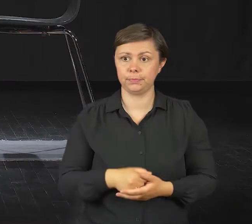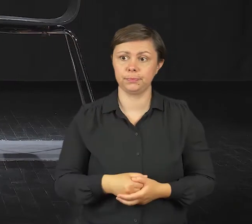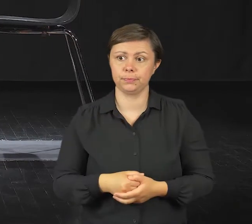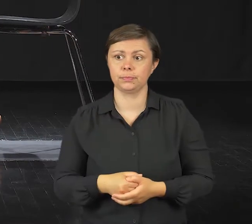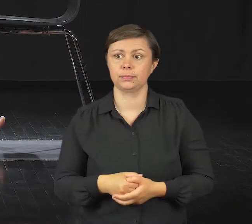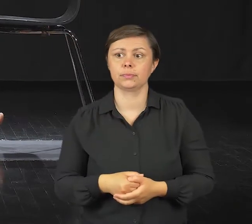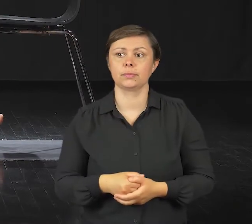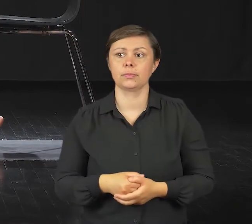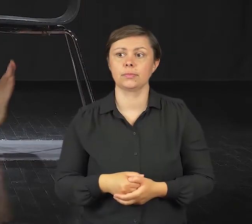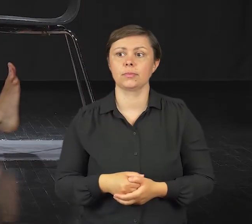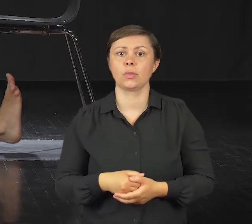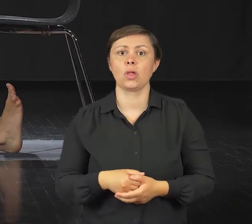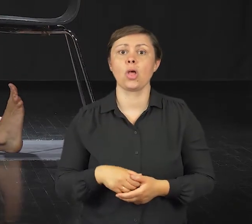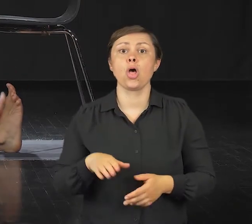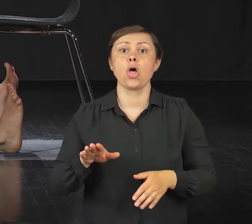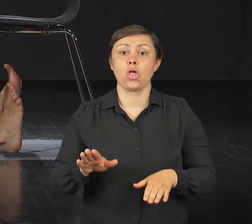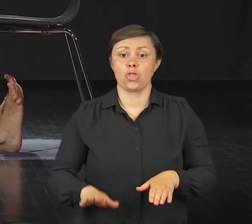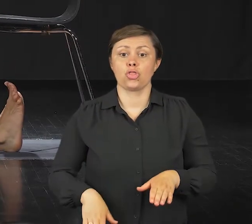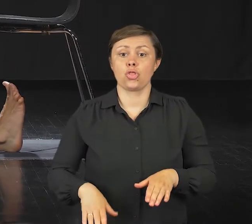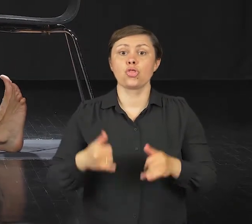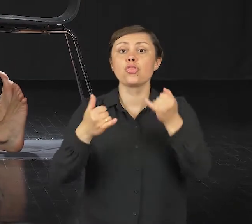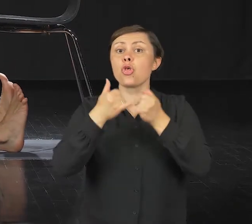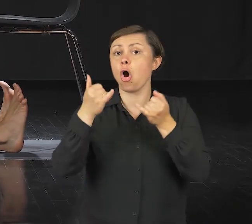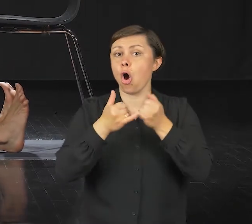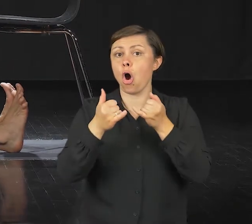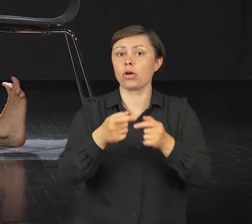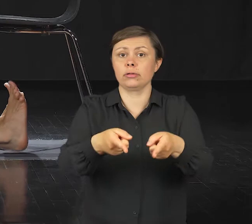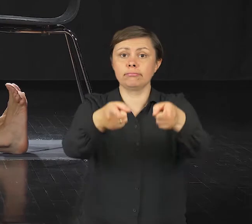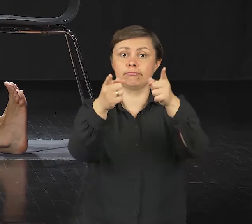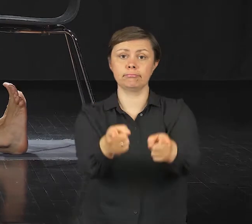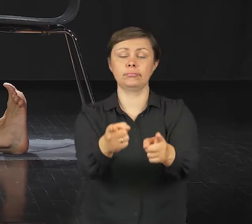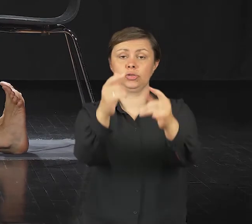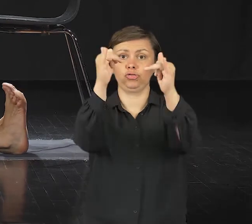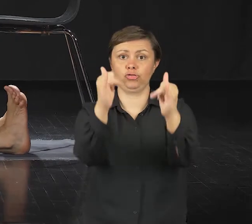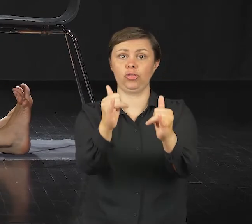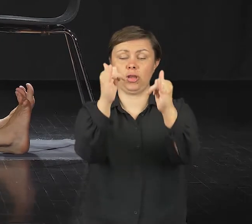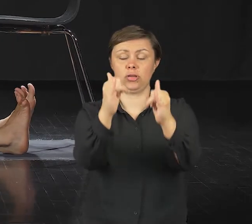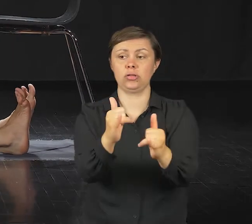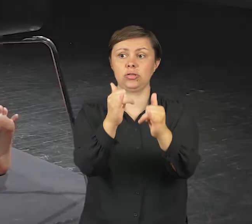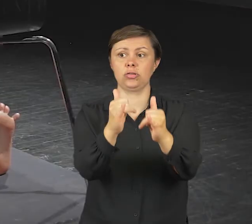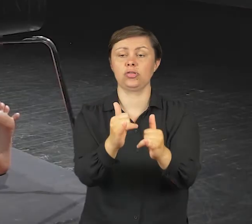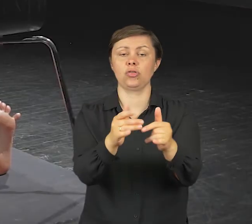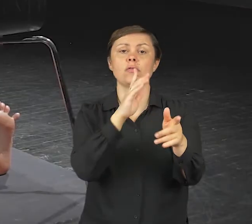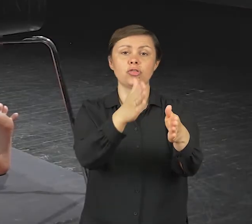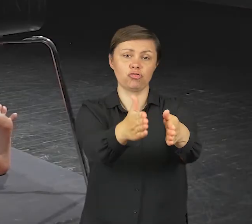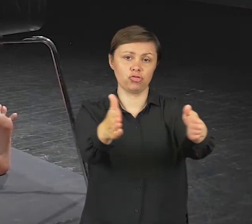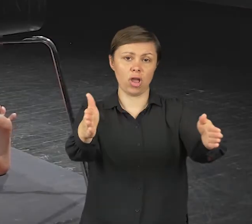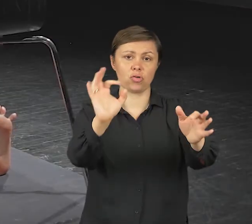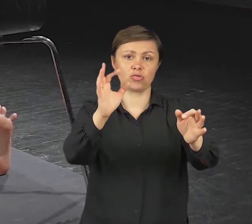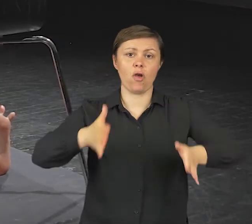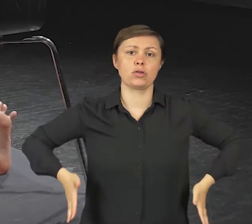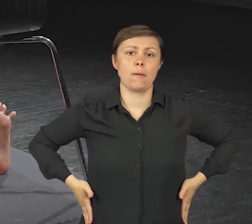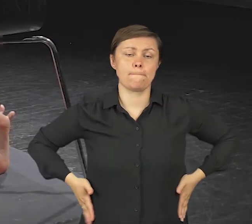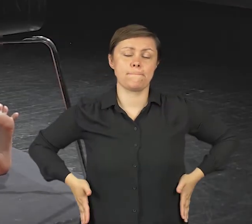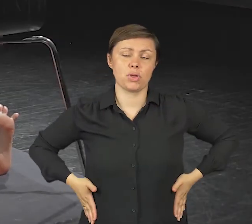Usiądziesz z nogami pod krzesłem, rozstawisz stopy na szerokość bioder. Na